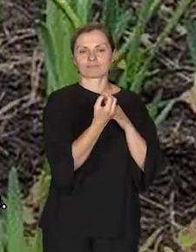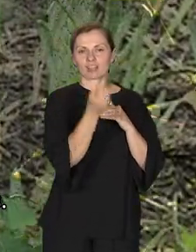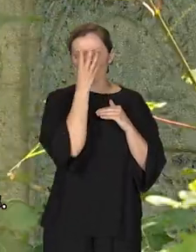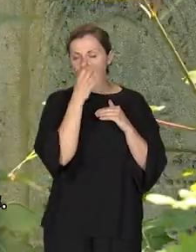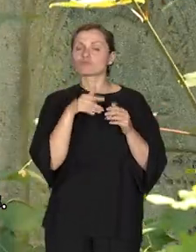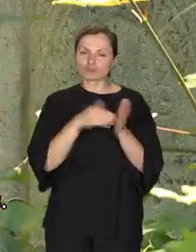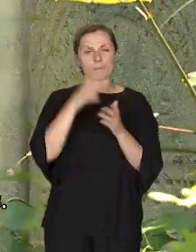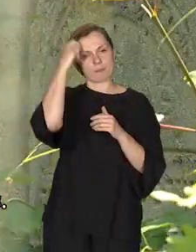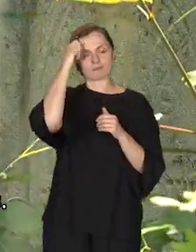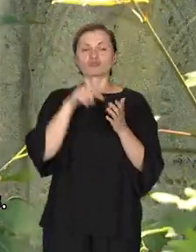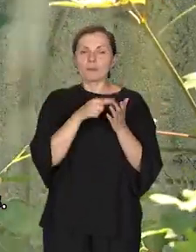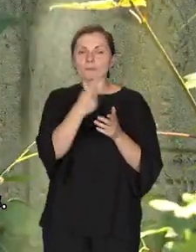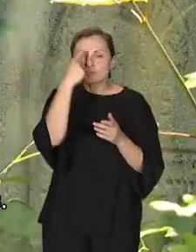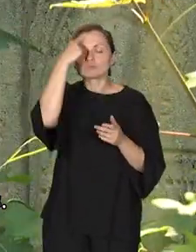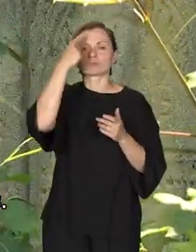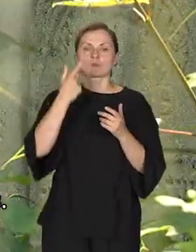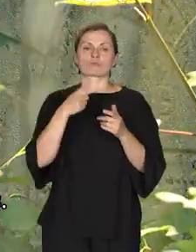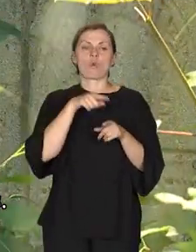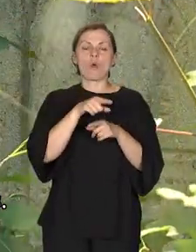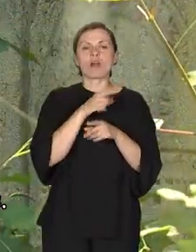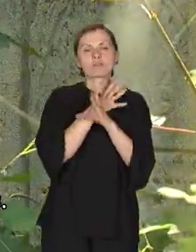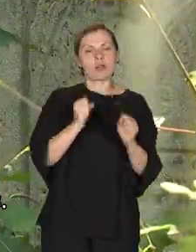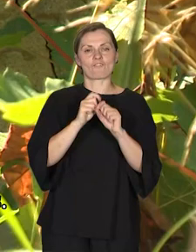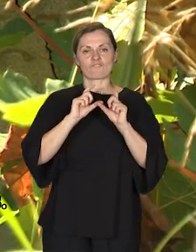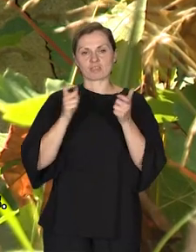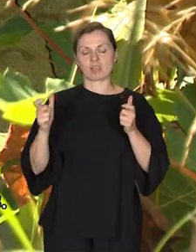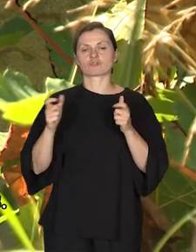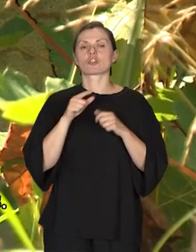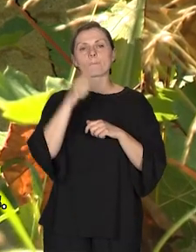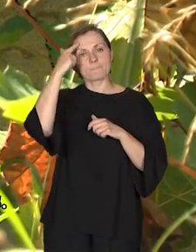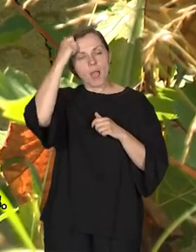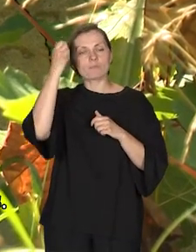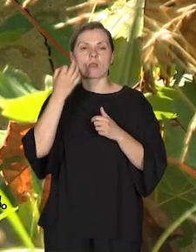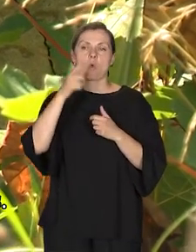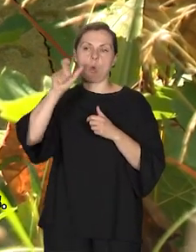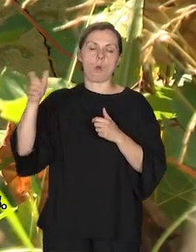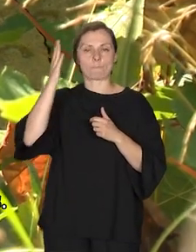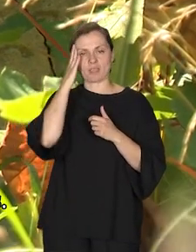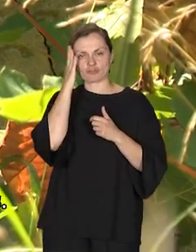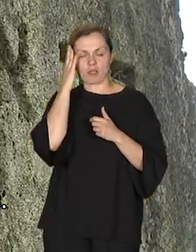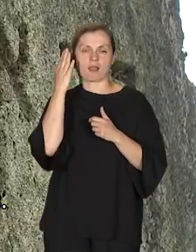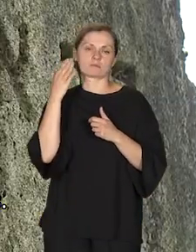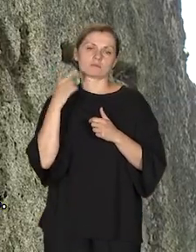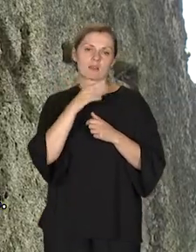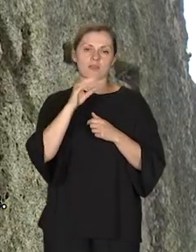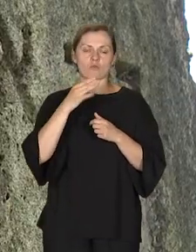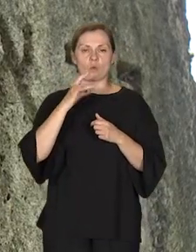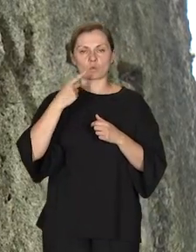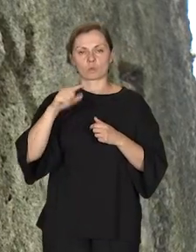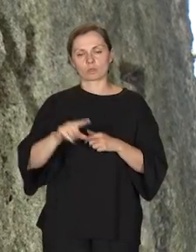Przybliżamy jeszcze bardziej właśnie te tragiczne wydarzenia i tą pamięć o mieszkańcach Tarnogrodu.